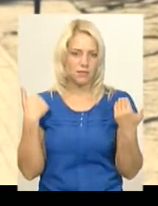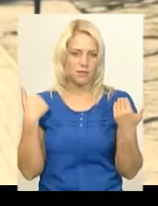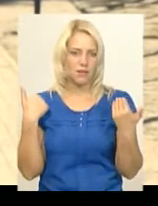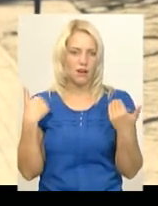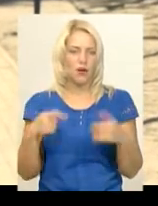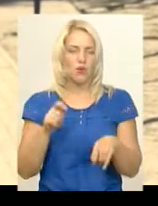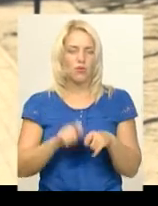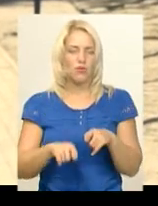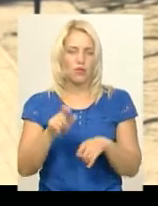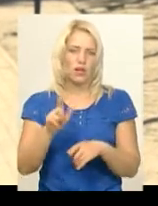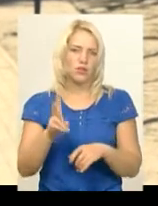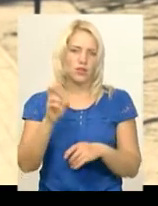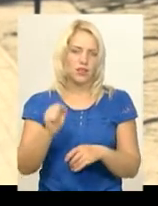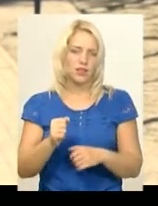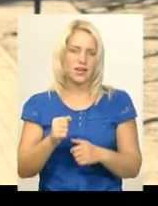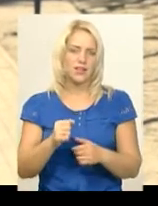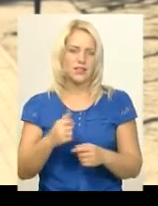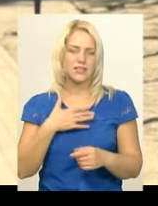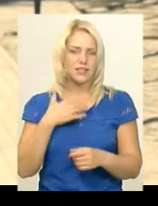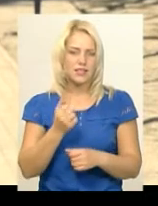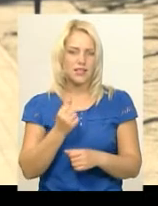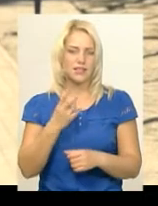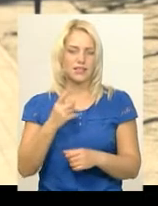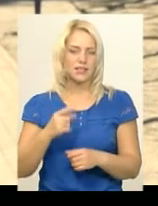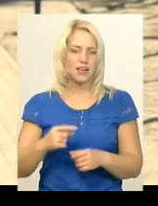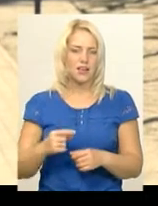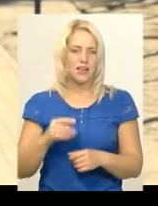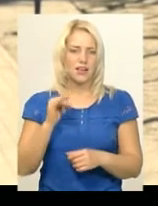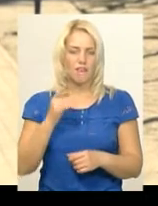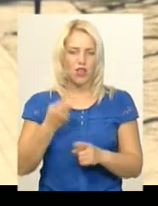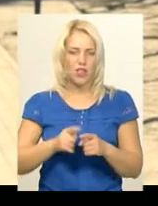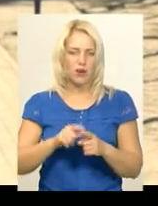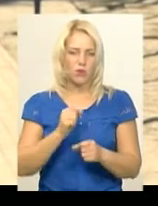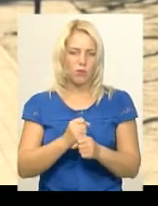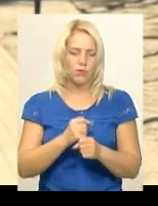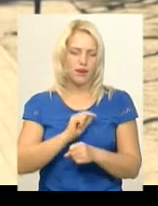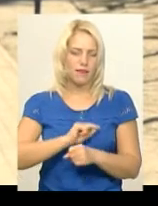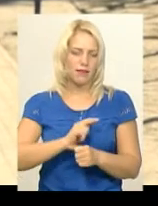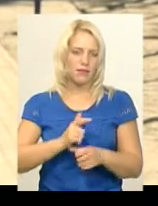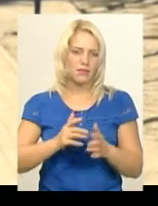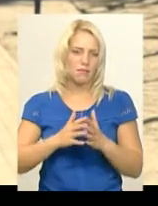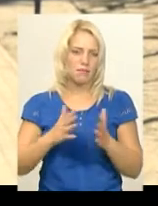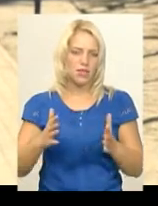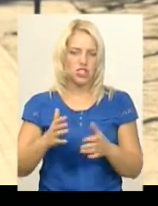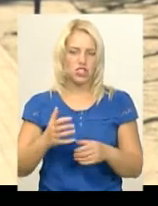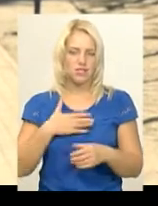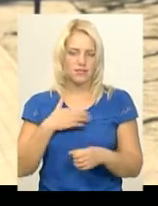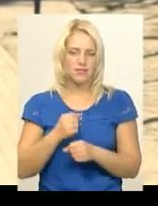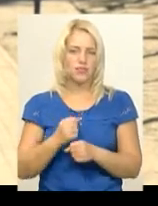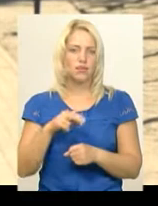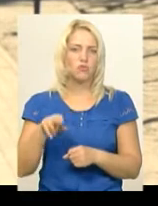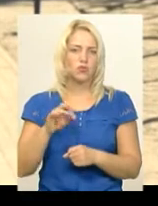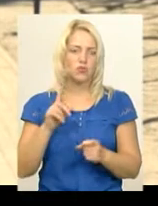провіряє людину на стійкість, на міцність. Вона робить характер більш стійким до стресових ситуацій, до